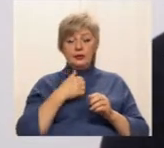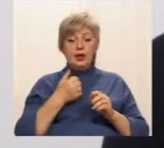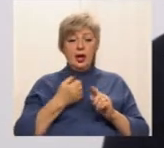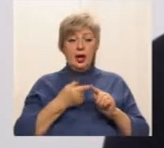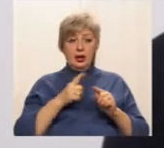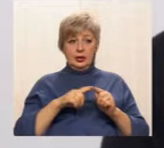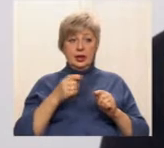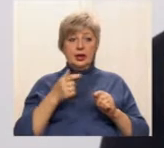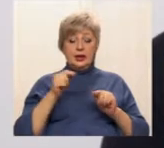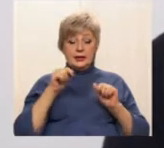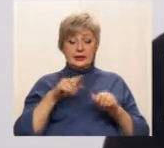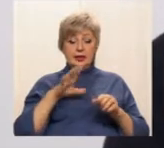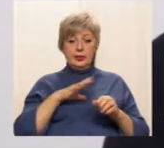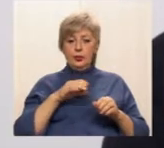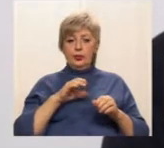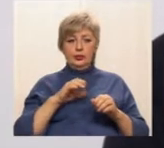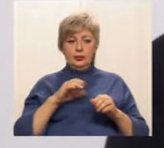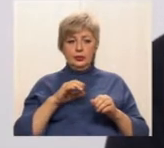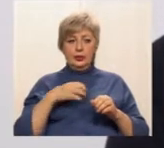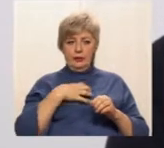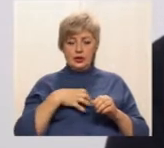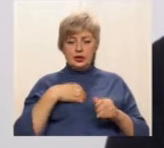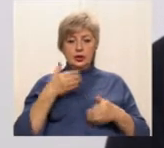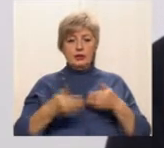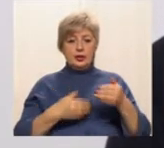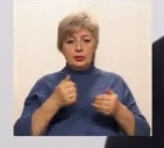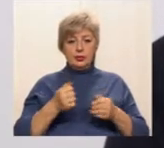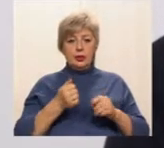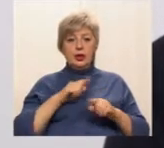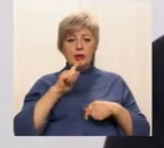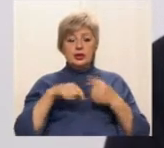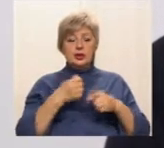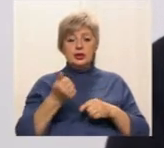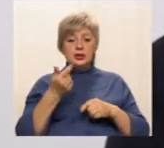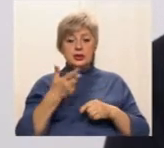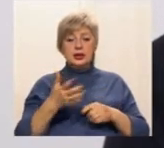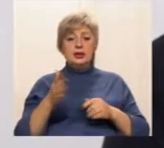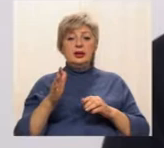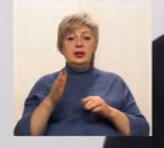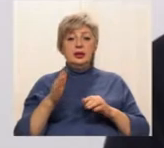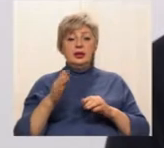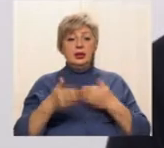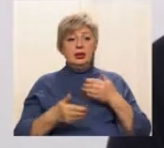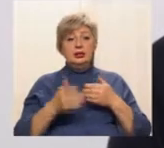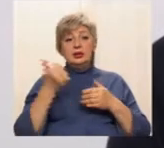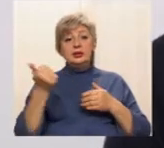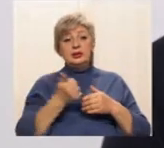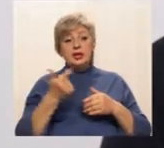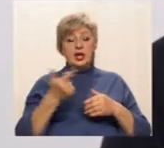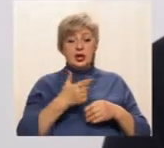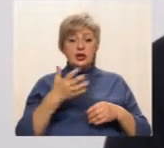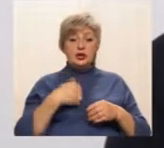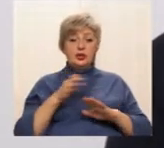коли буквально через кілька тижнів після проведення референдуму, який підтвердив